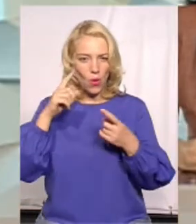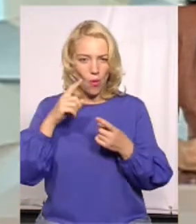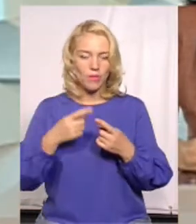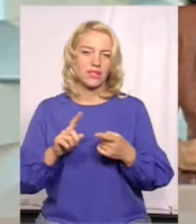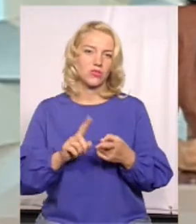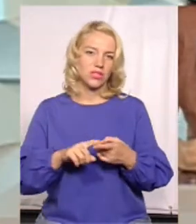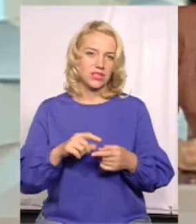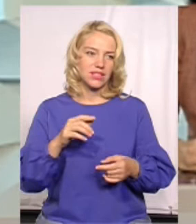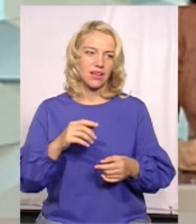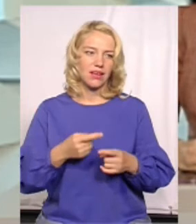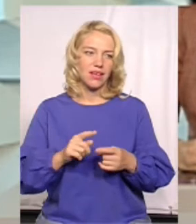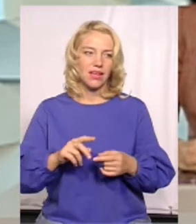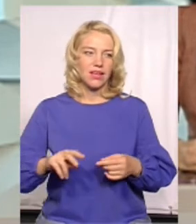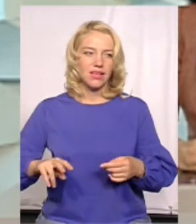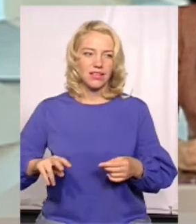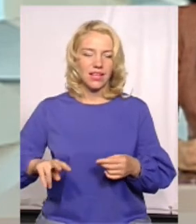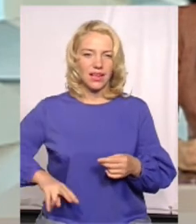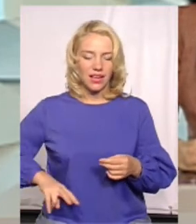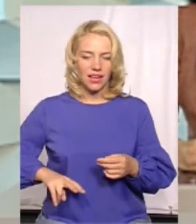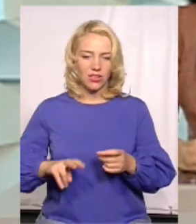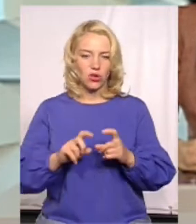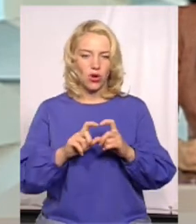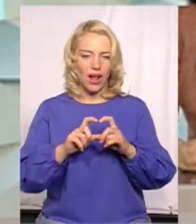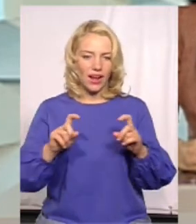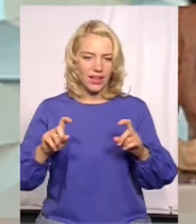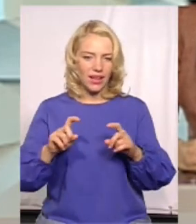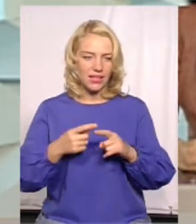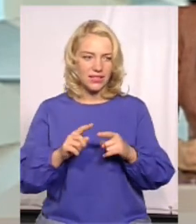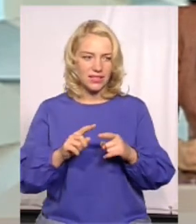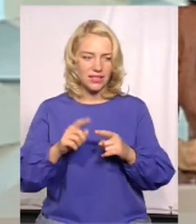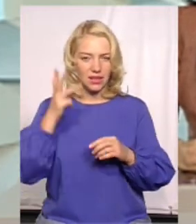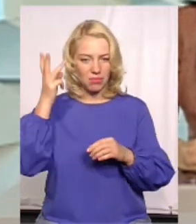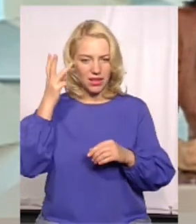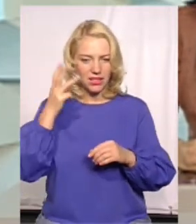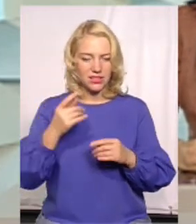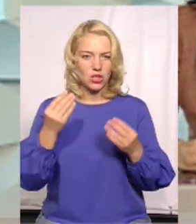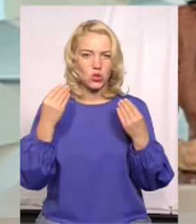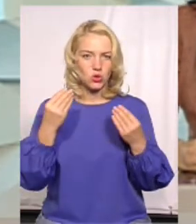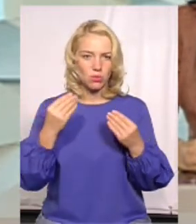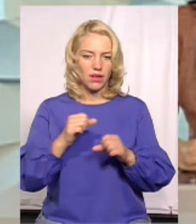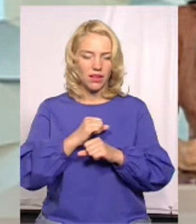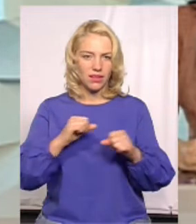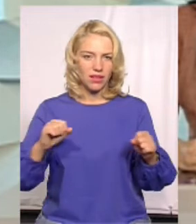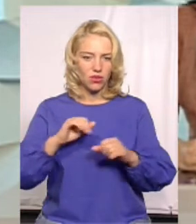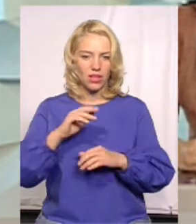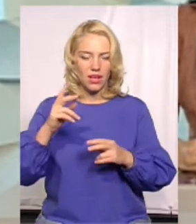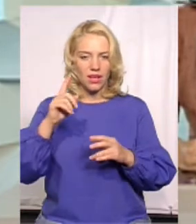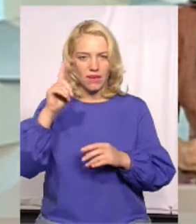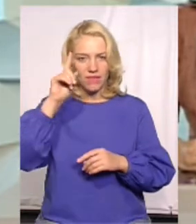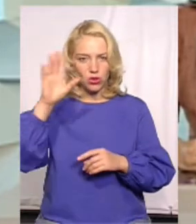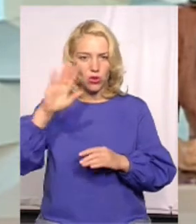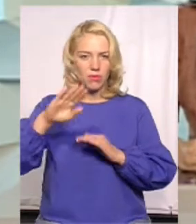Герсимчук, директор агенції розвитку Хмельницького та супергєрой, відомий під іменем Хмельмен.